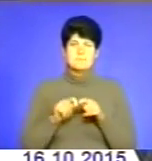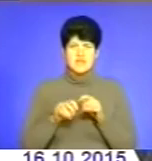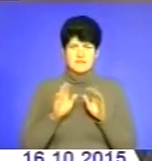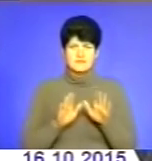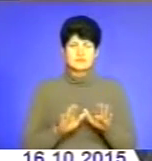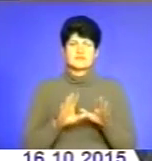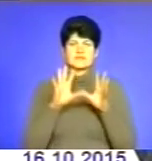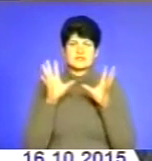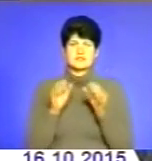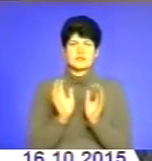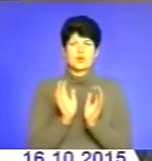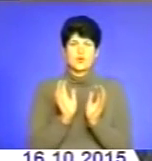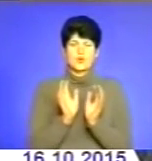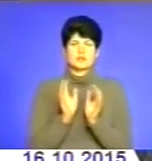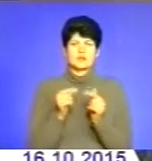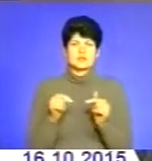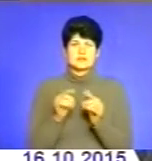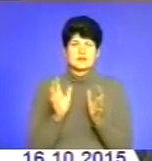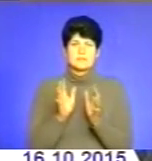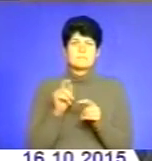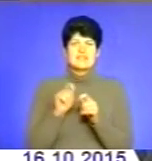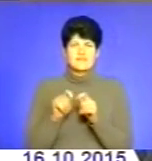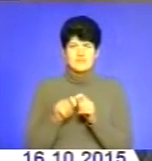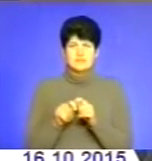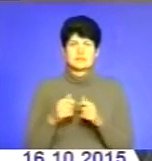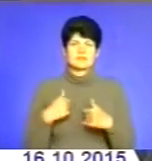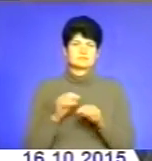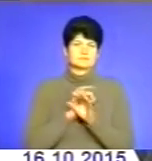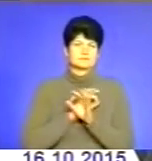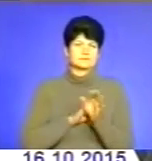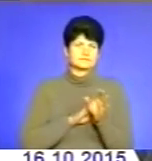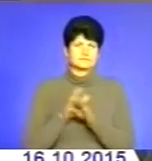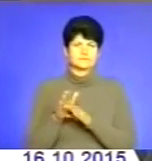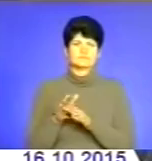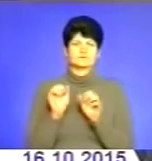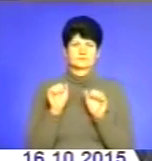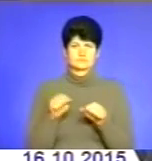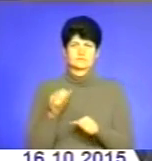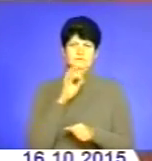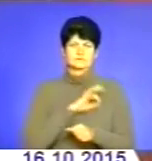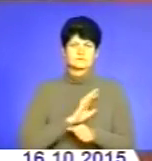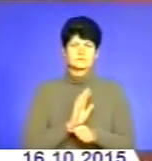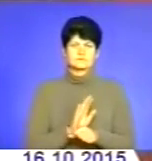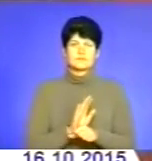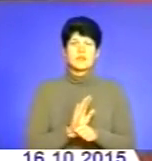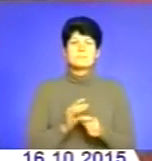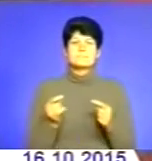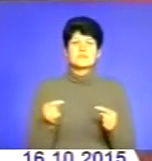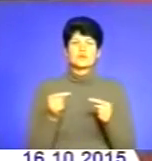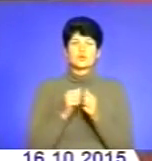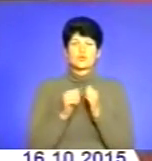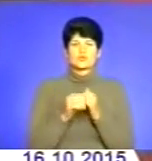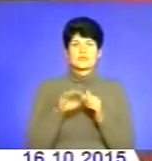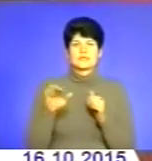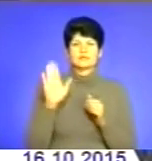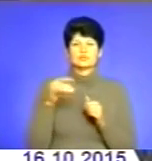Всесвітня організація охорони здоров'я вакцину перевірила, тобто вона абсолютно придатна до використання. Підхід до кожної дитини буде